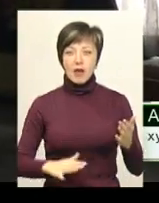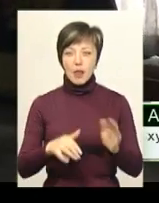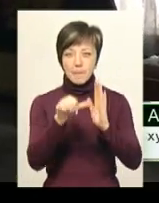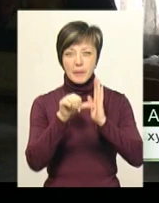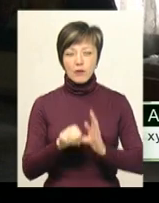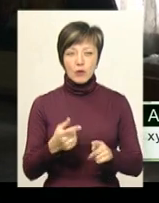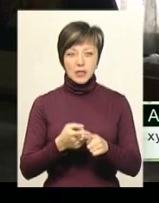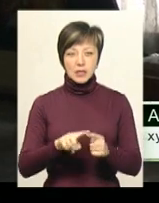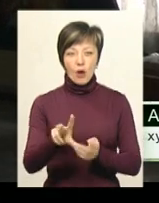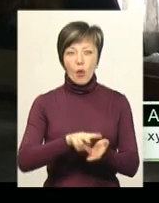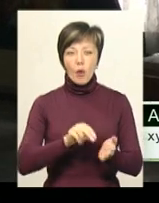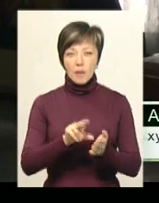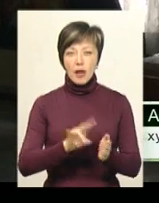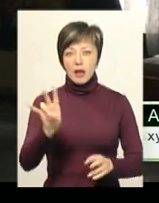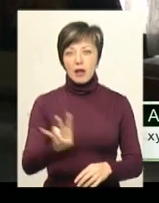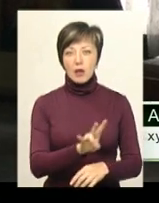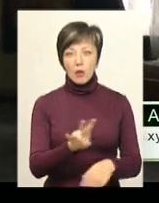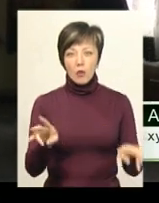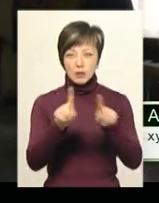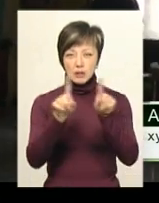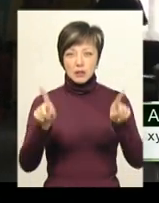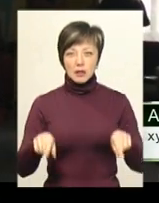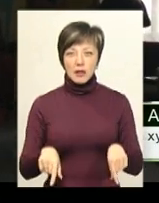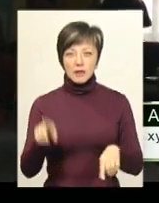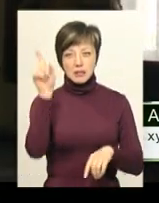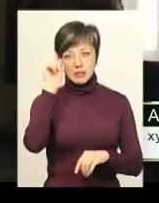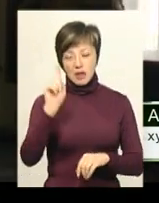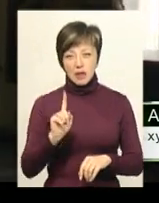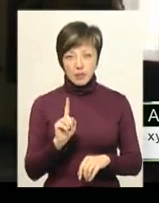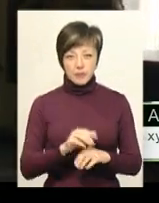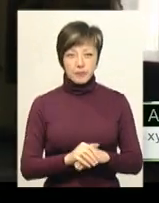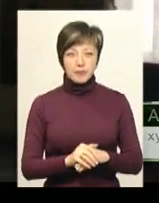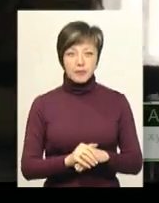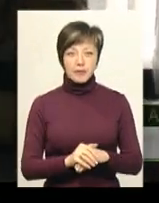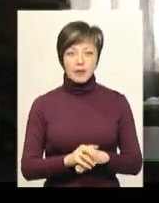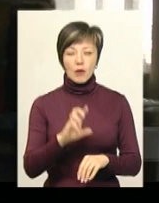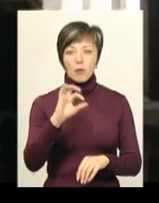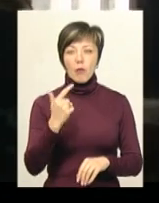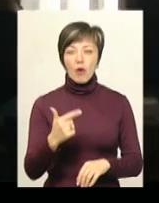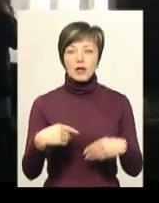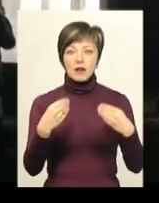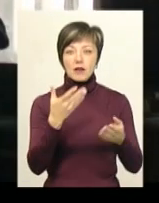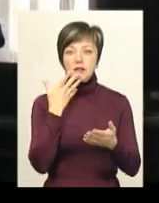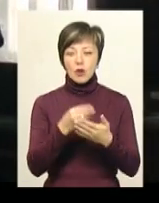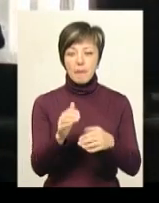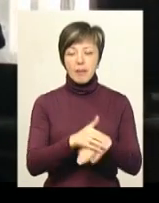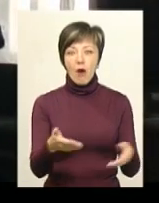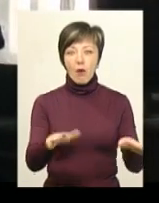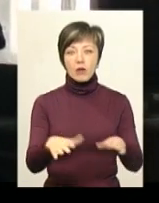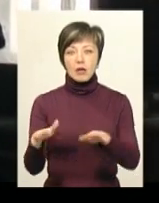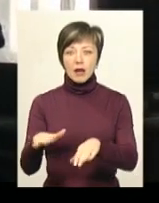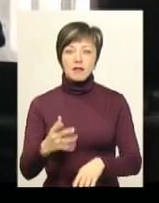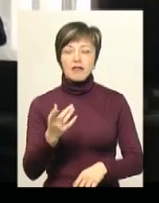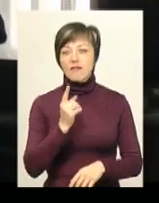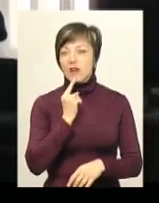ікони з Томаса в Галилеї в Ізраїлі. Богдавав свої благодаті, важко тільки тому, що ти як